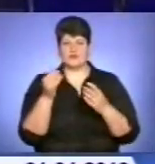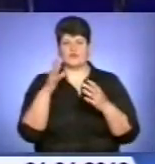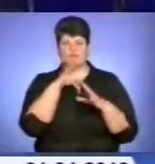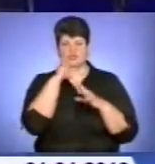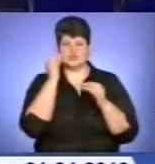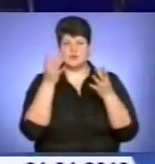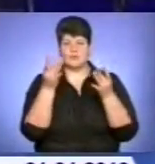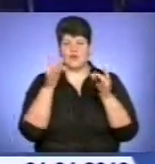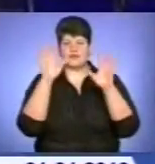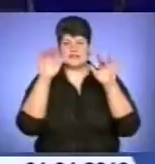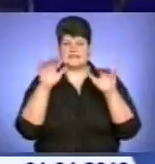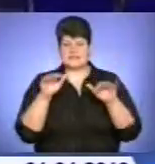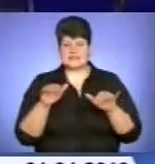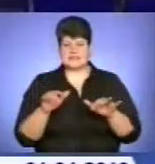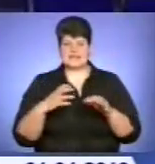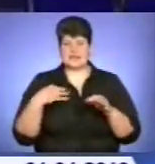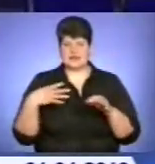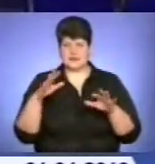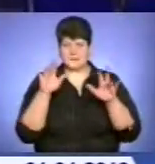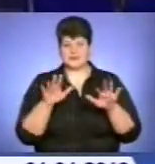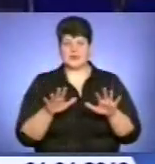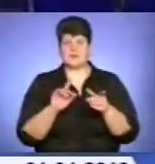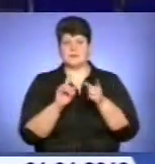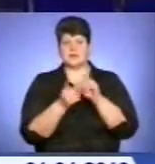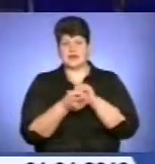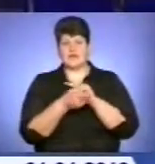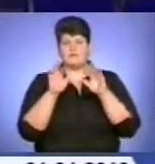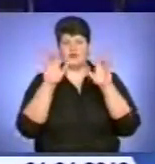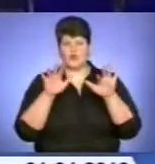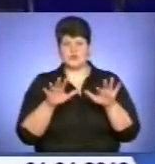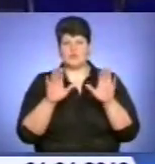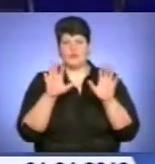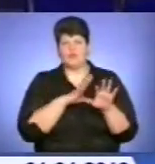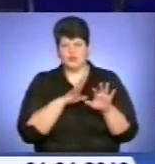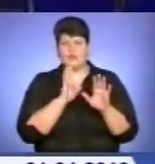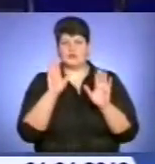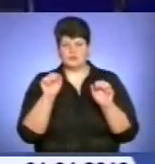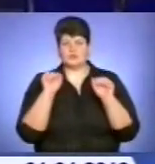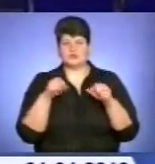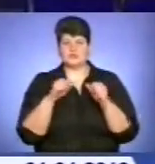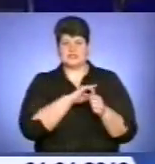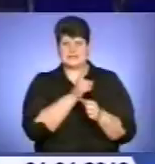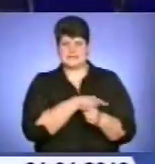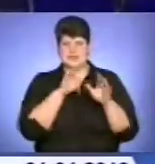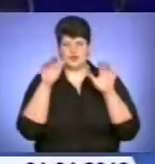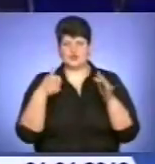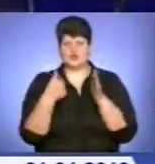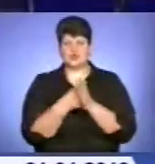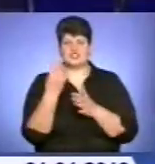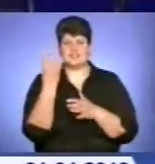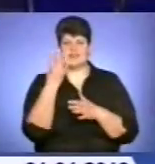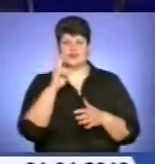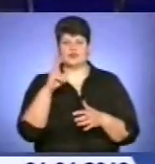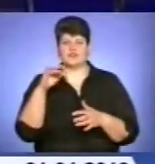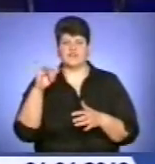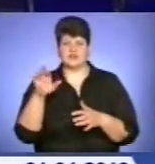сніг. Вранці та в день мокрий сніг з переходом в дощ. Містями сильний дощ очікується, що до 4-го квітня на лівих протоках